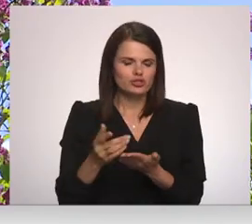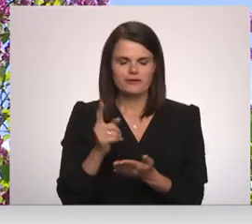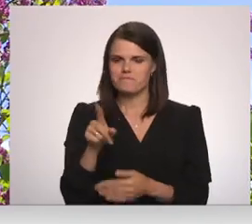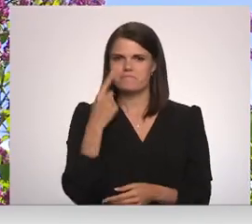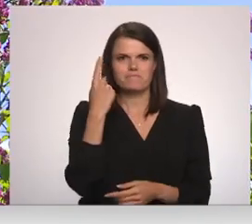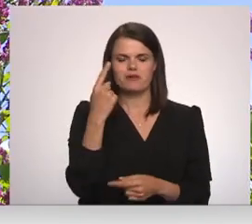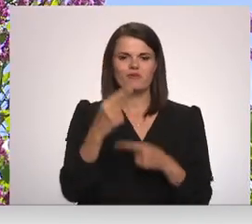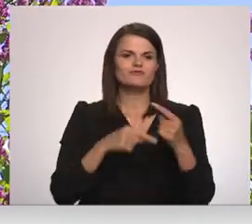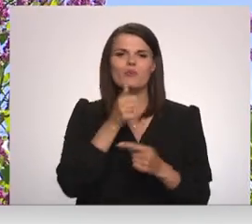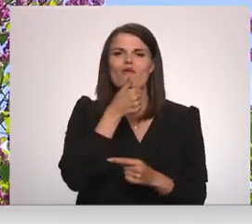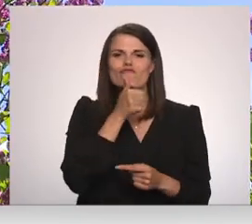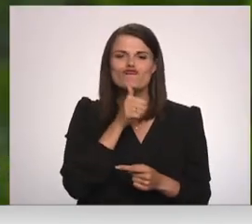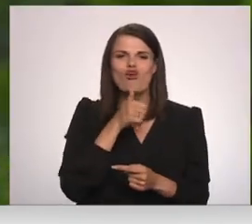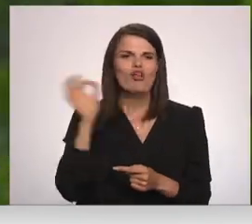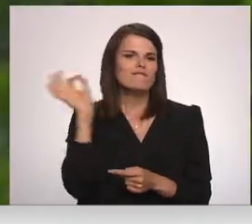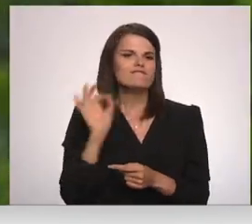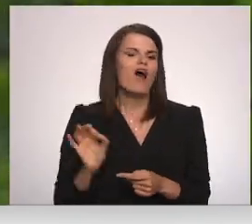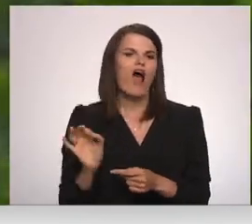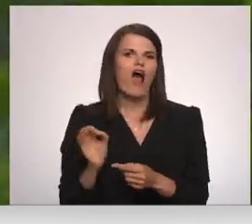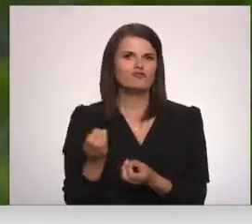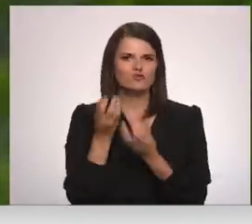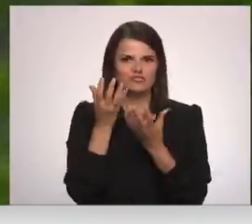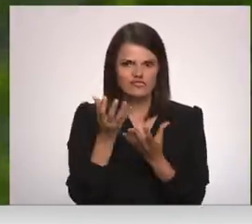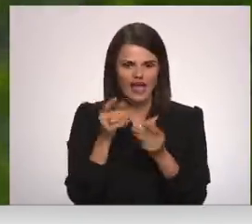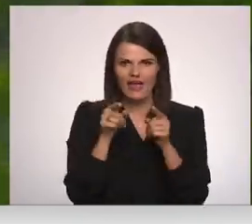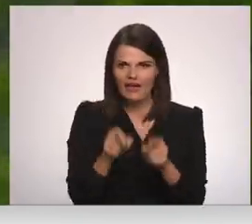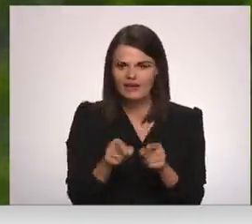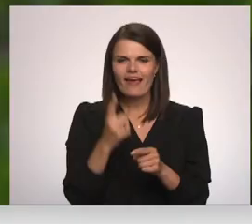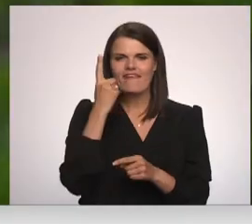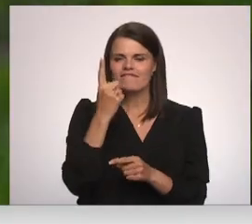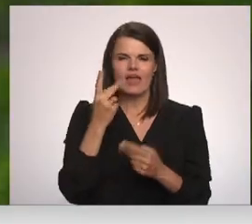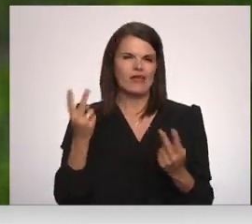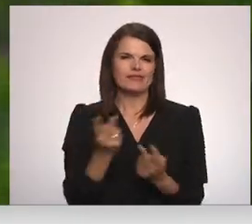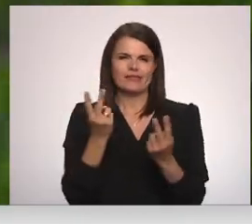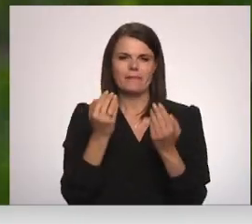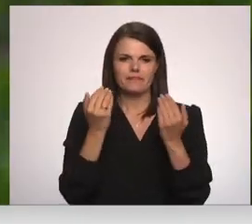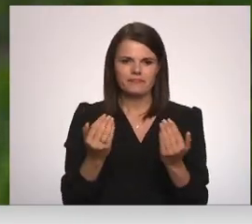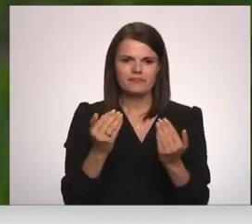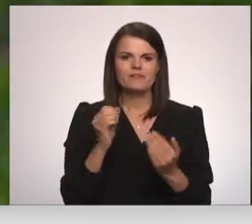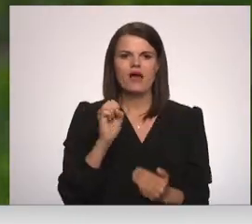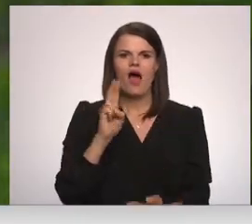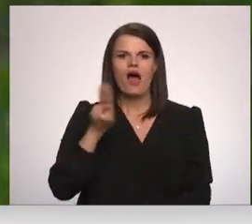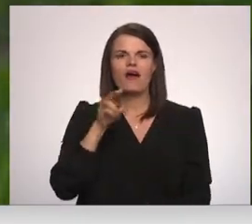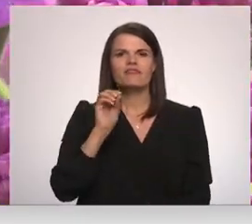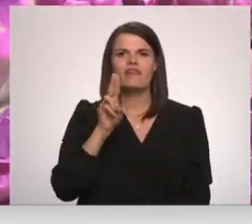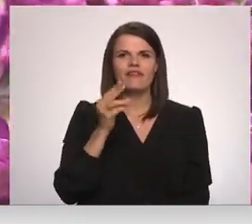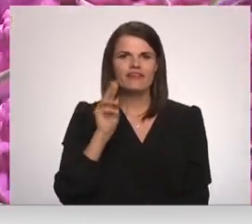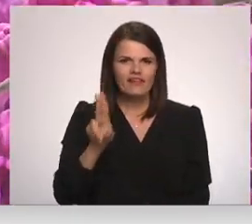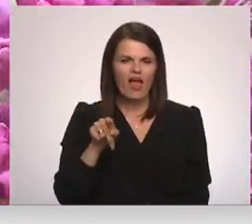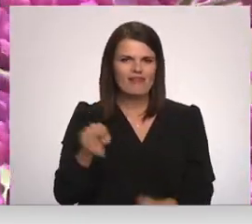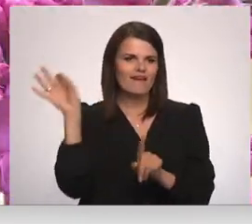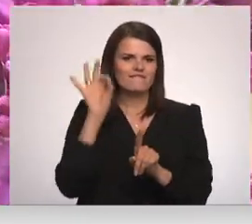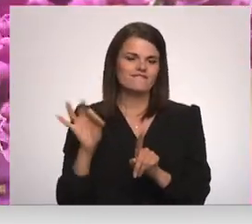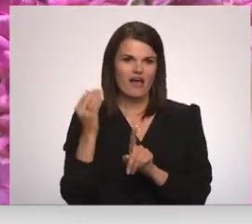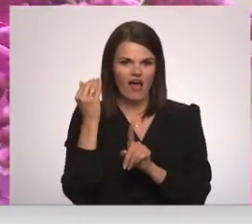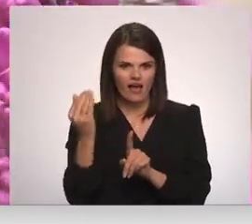pirmos piemin violetos vācu skaistuļus. Viena no tādām ļoti tipiskām ir Andenken Ludvika man špēt, kas ir tāda